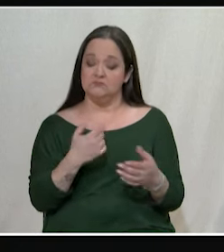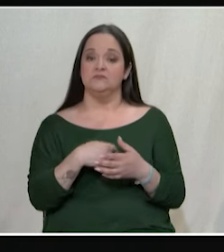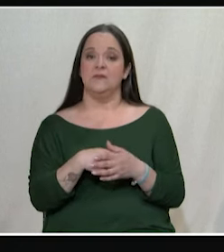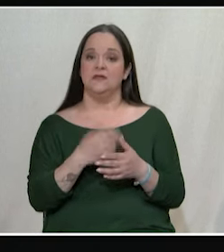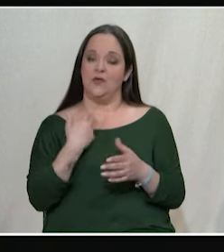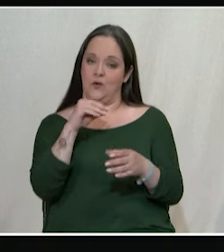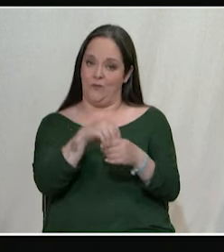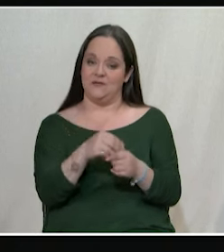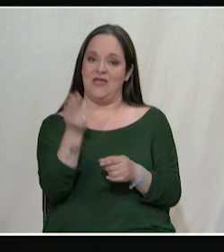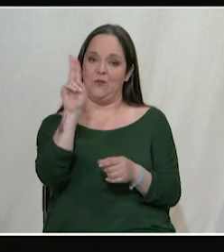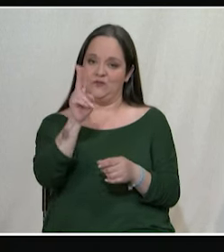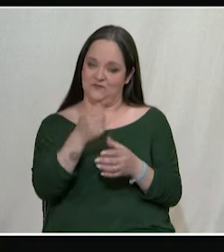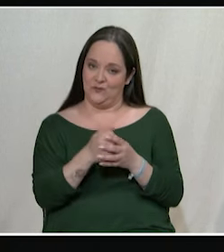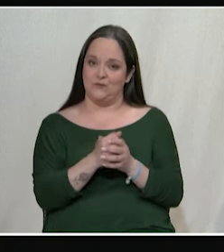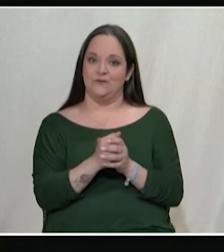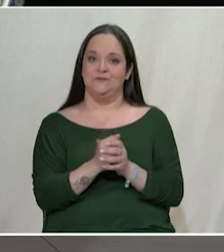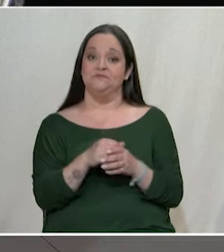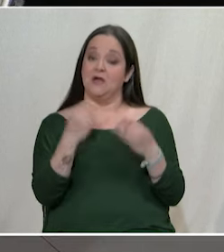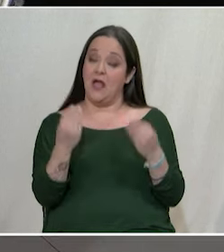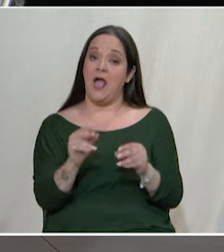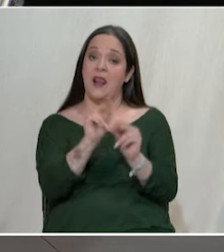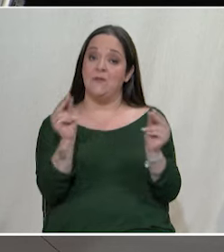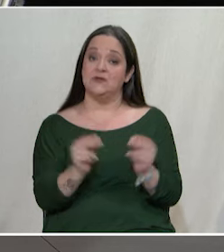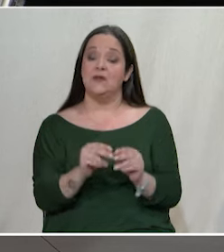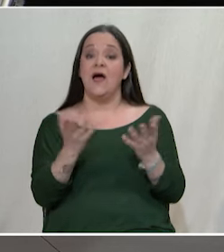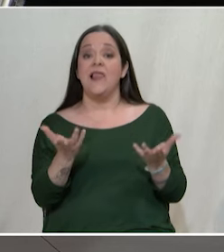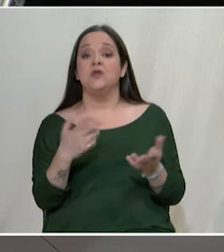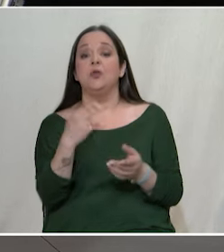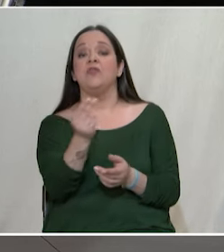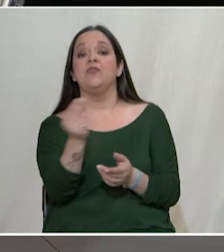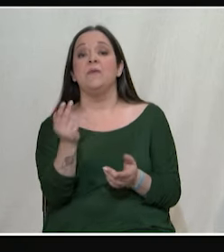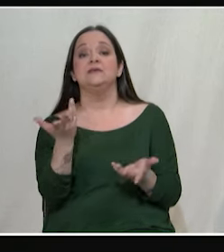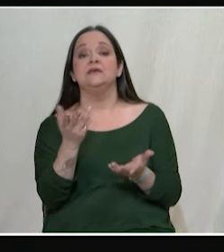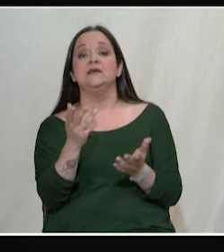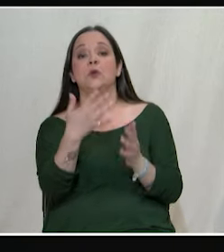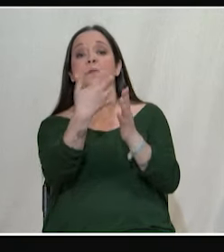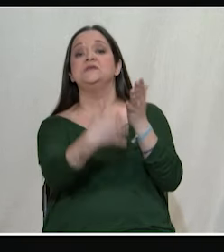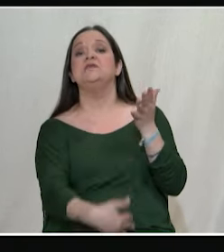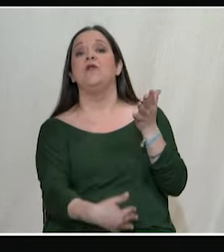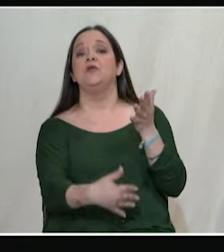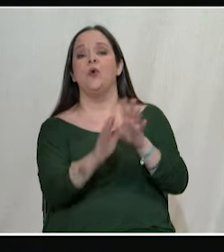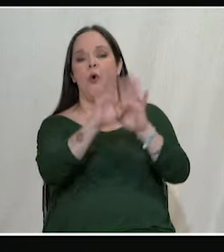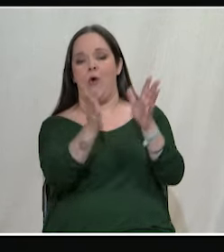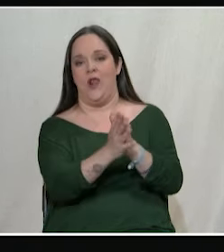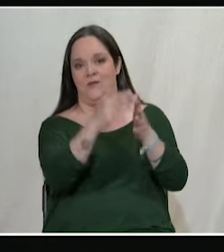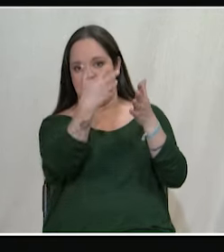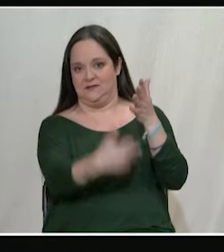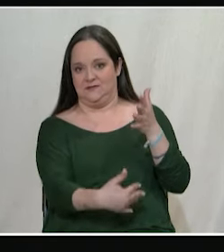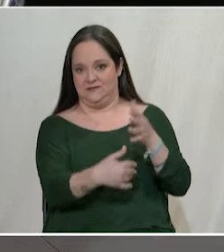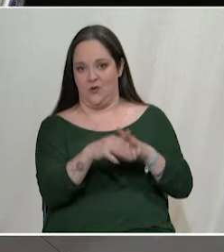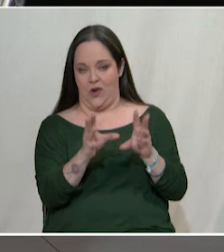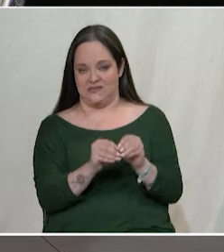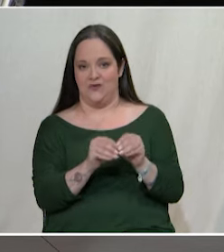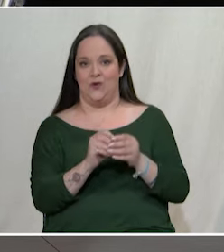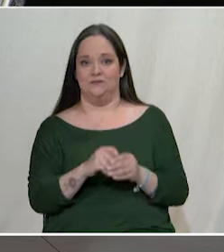υποψήφιους Καλά αποτελέσματα Αλλά το ζήτημα είναι το ψηφοδέλκιο Το γενικό, το γενικό Στο σύνολο,